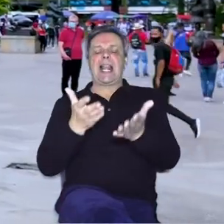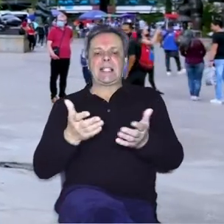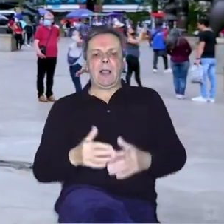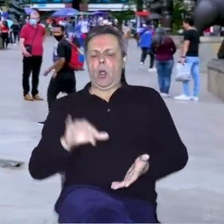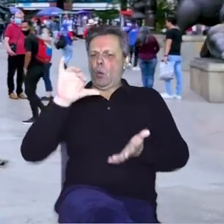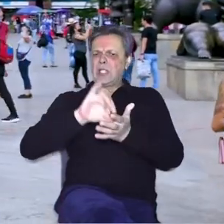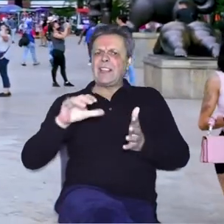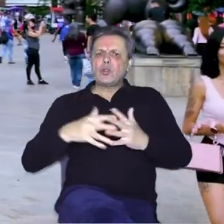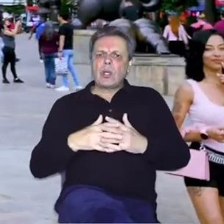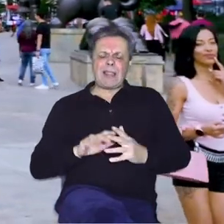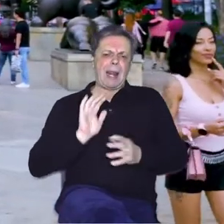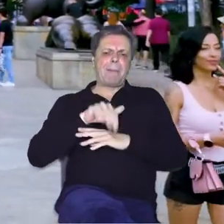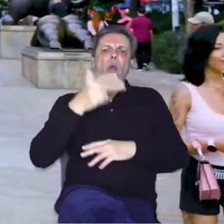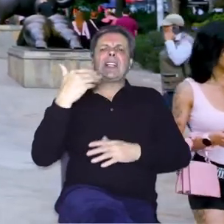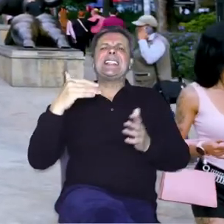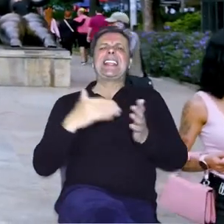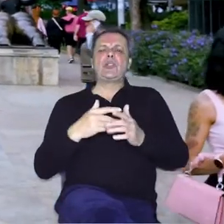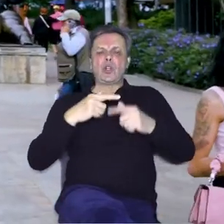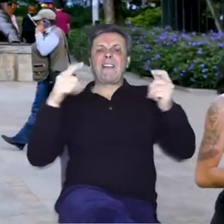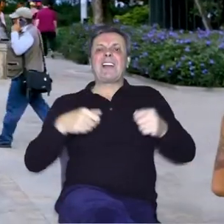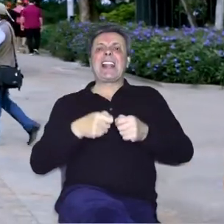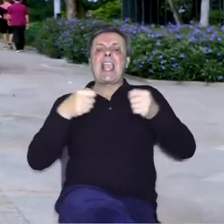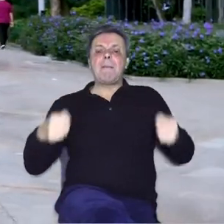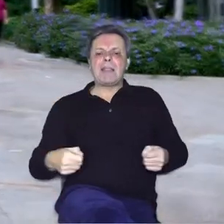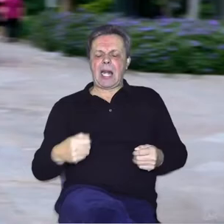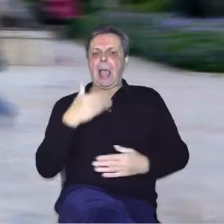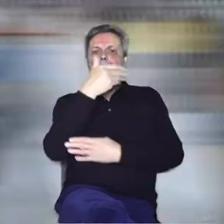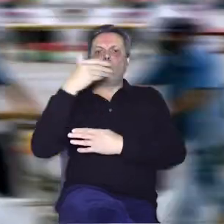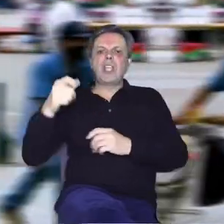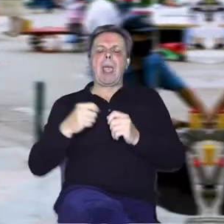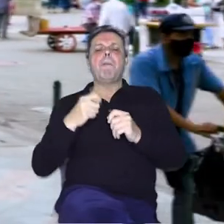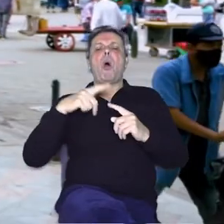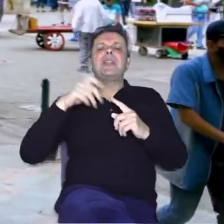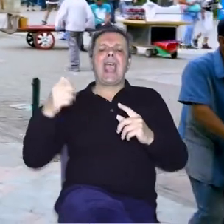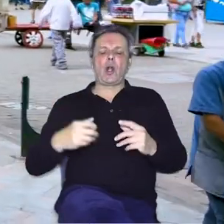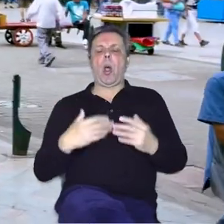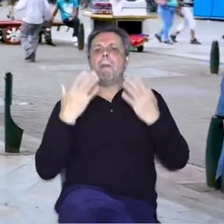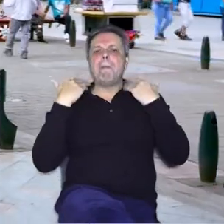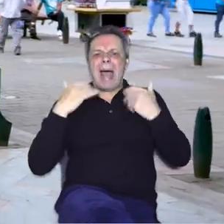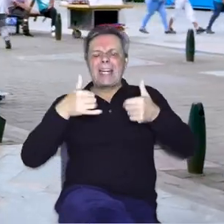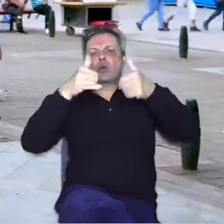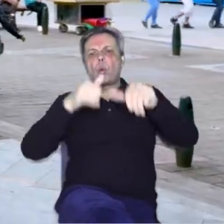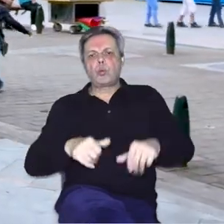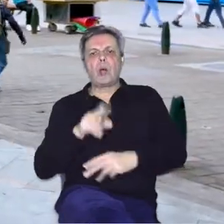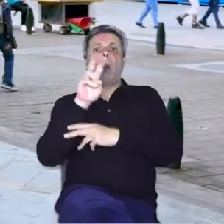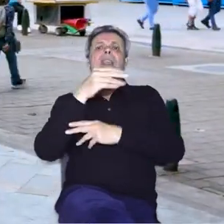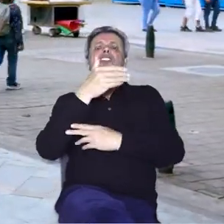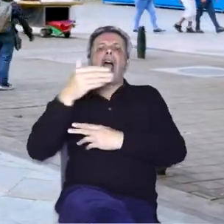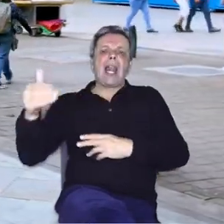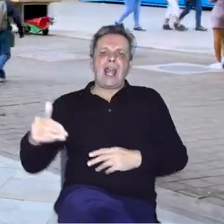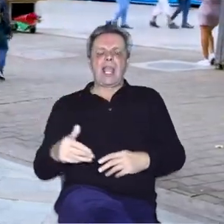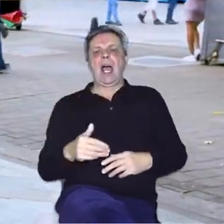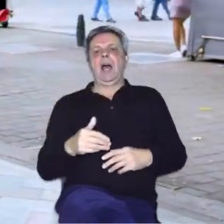U središtu grada na preko 30.000 četvornih metara su muzej, botero, park skulptura, umjetnička galerija,